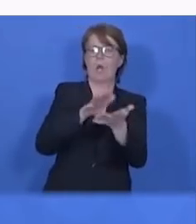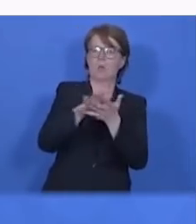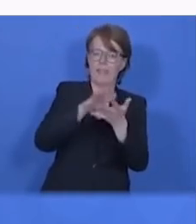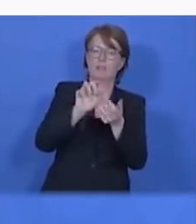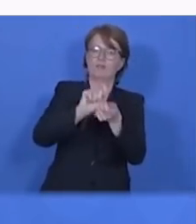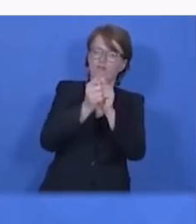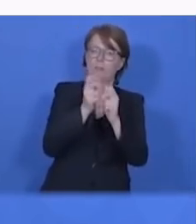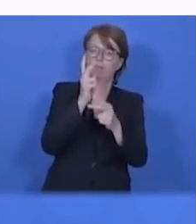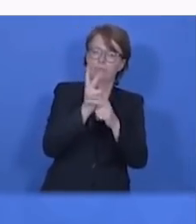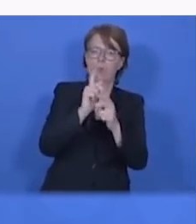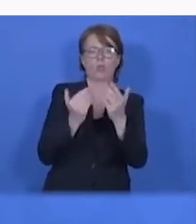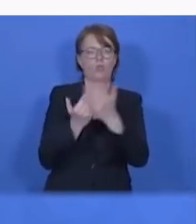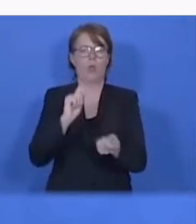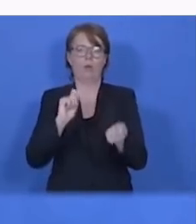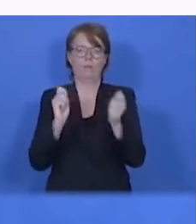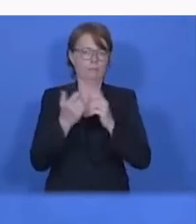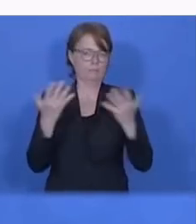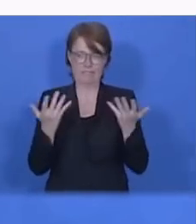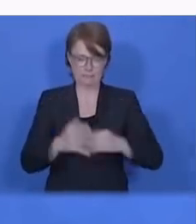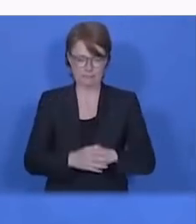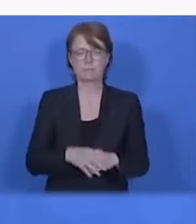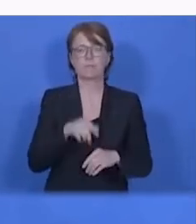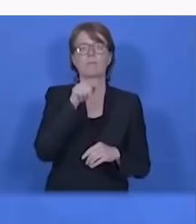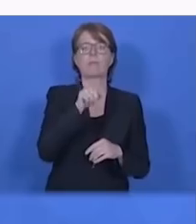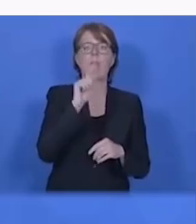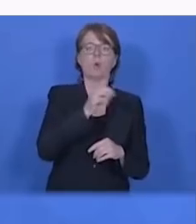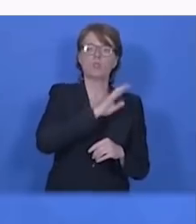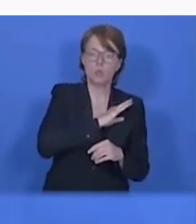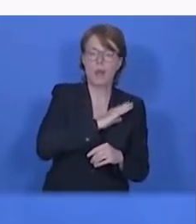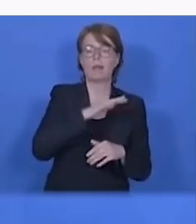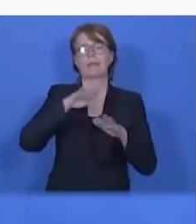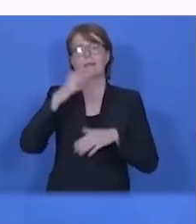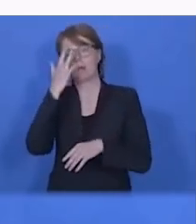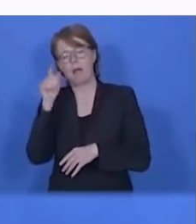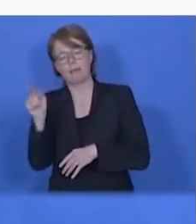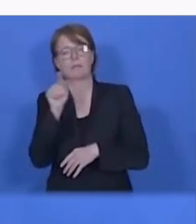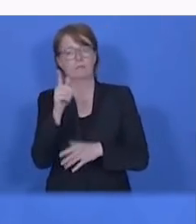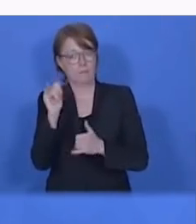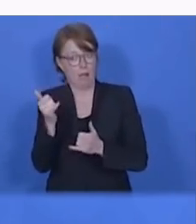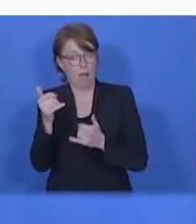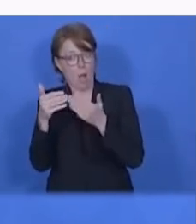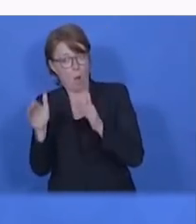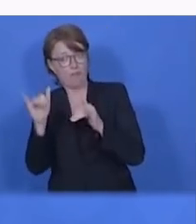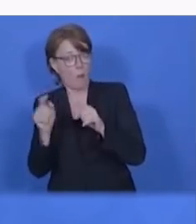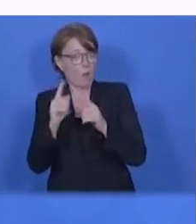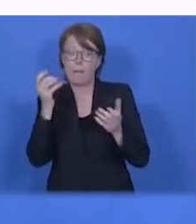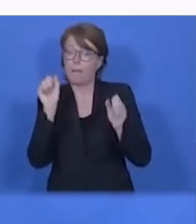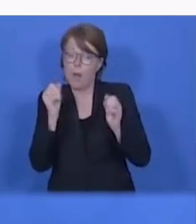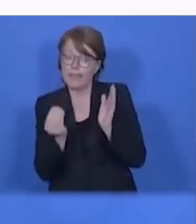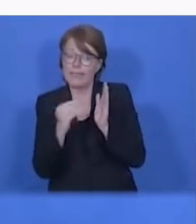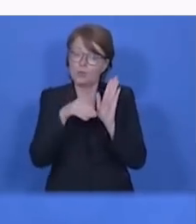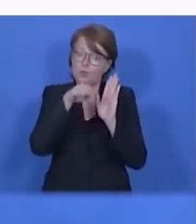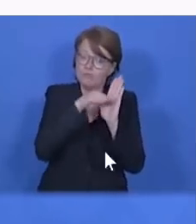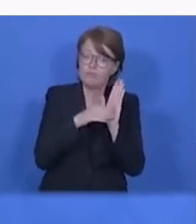آلمان هست کاسته بشه خانم مرکل دیشب در صحبتی که با روحسای دولت های ایالتی آلمان داشتن و